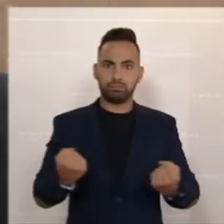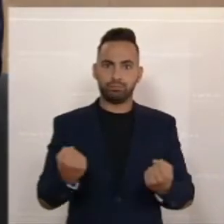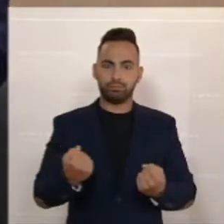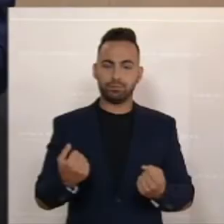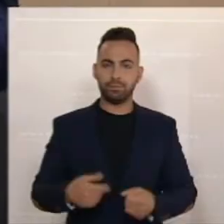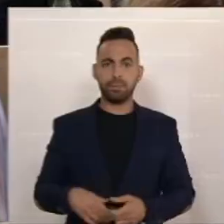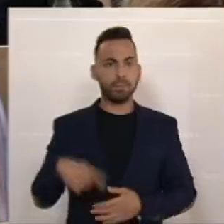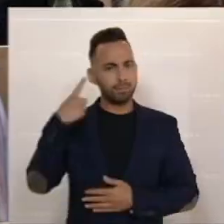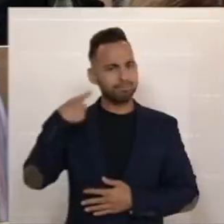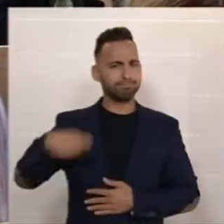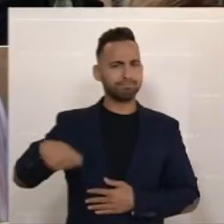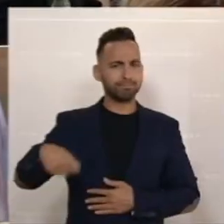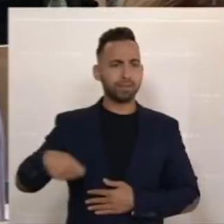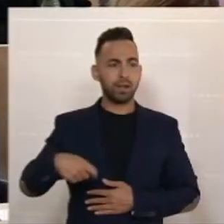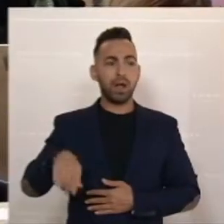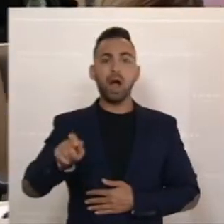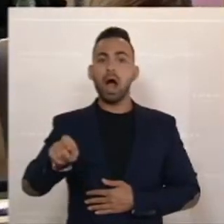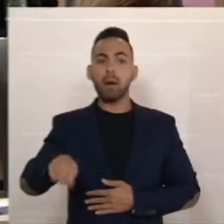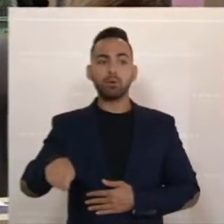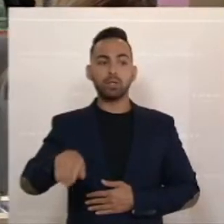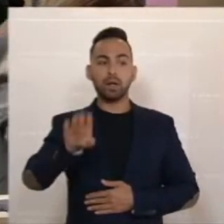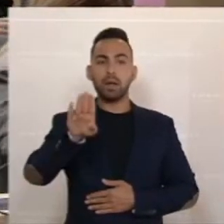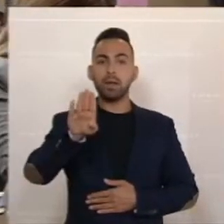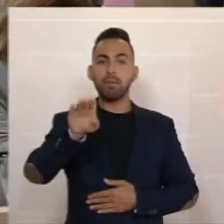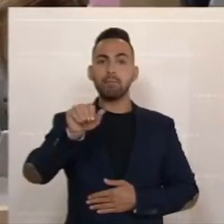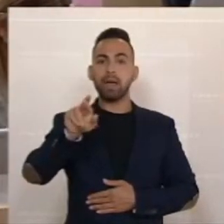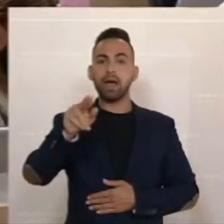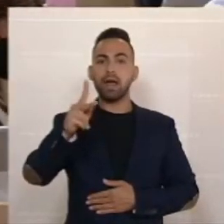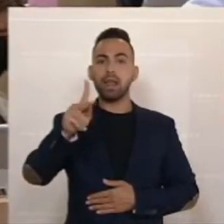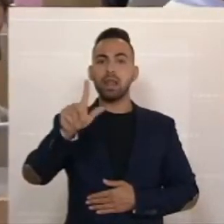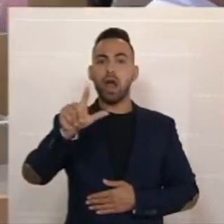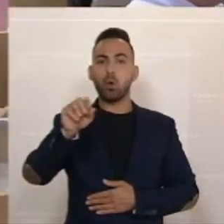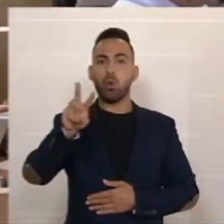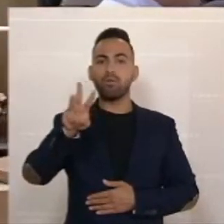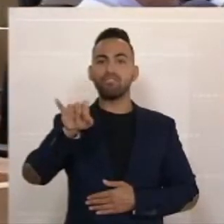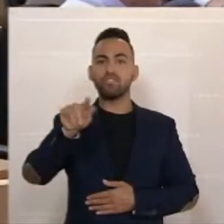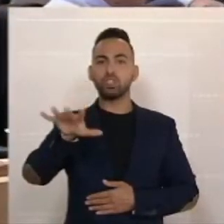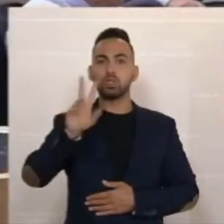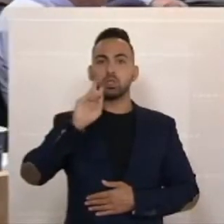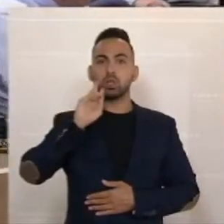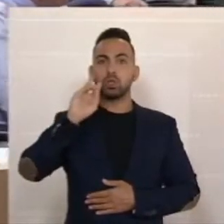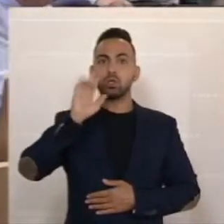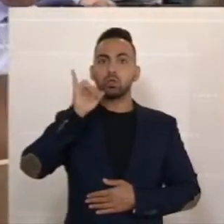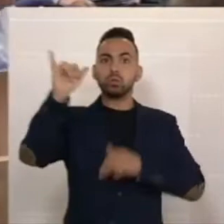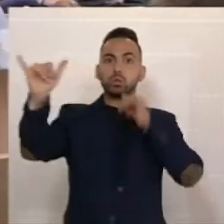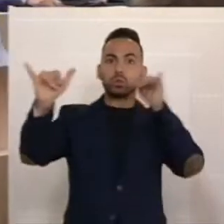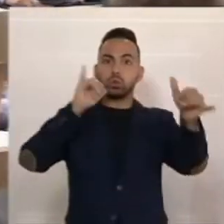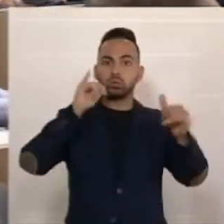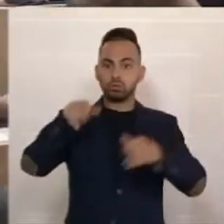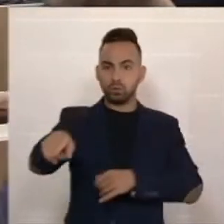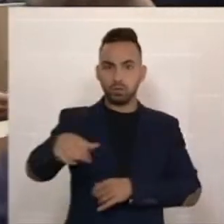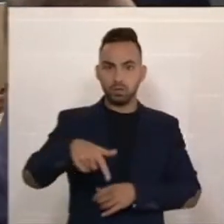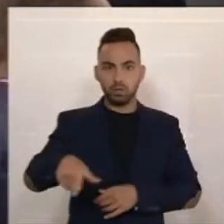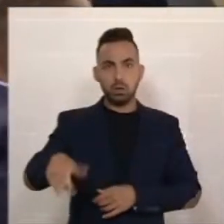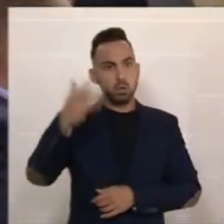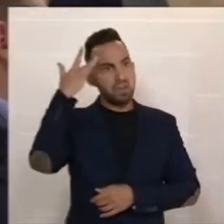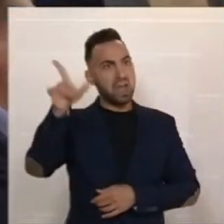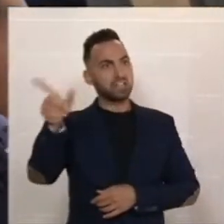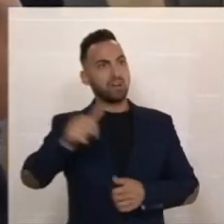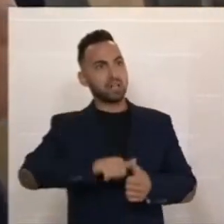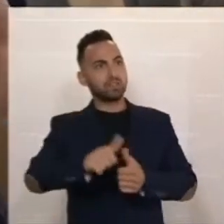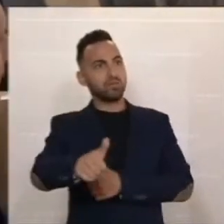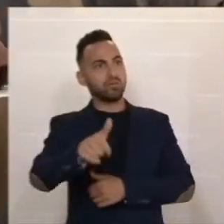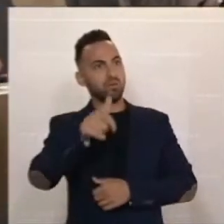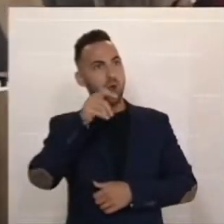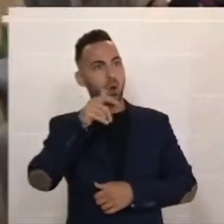Aber die Abgeordnete Belakowitsch, Sie können das nicht hören, wenn sie rausruft. Sie hat mich darauf hingewiesen, dass ich nicht voraussehen kann, was die Wortmeldung des